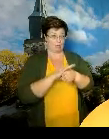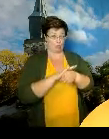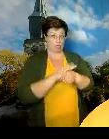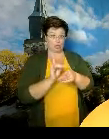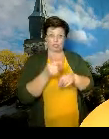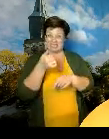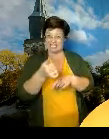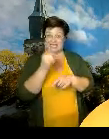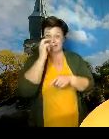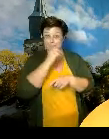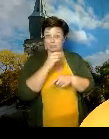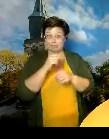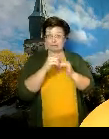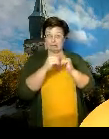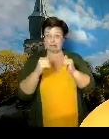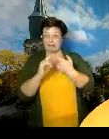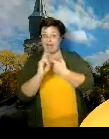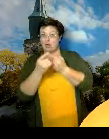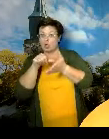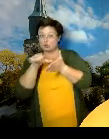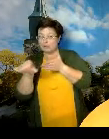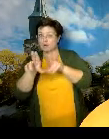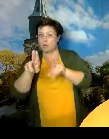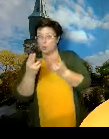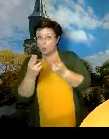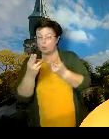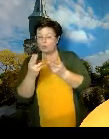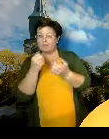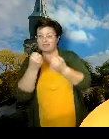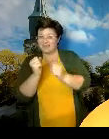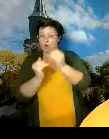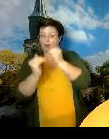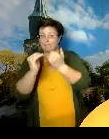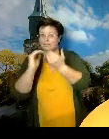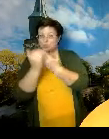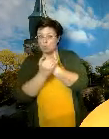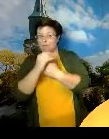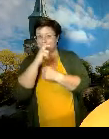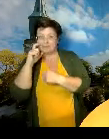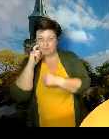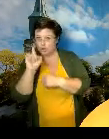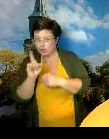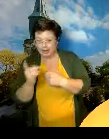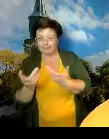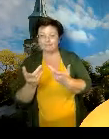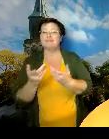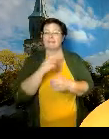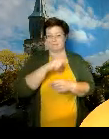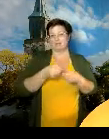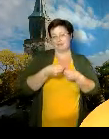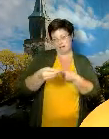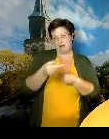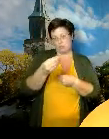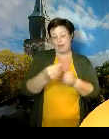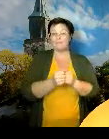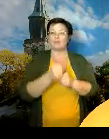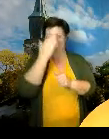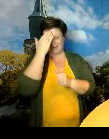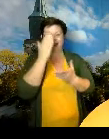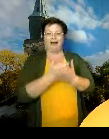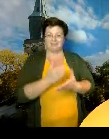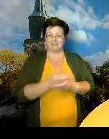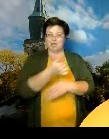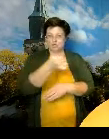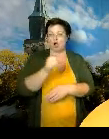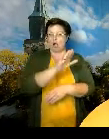pysty sitä käymään itse hakemassa jostain muualta. Mutta muistetaan, että